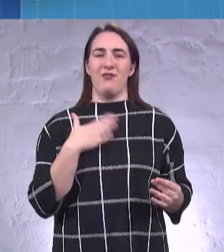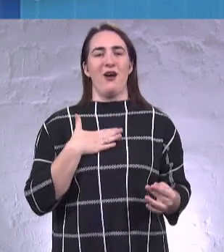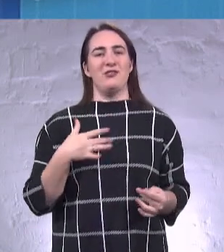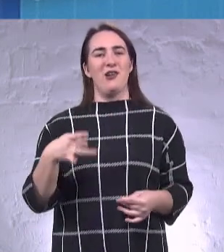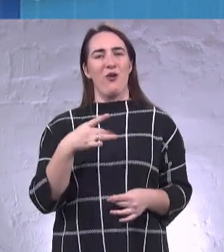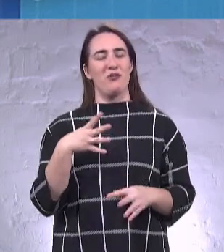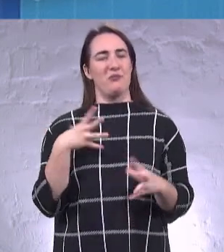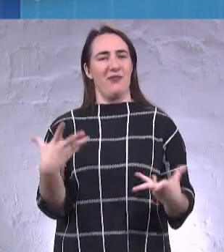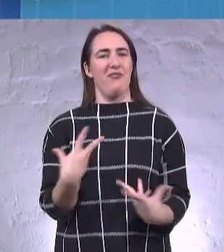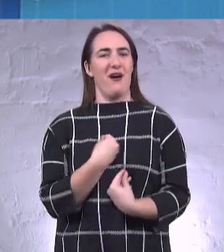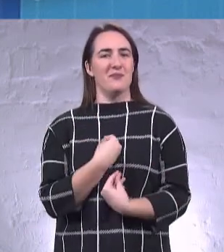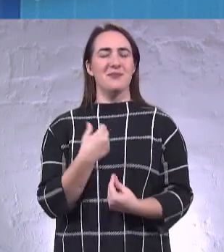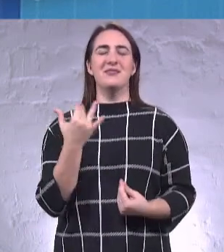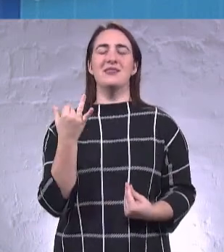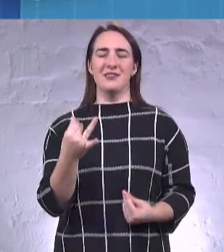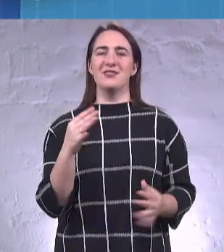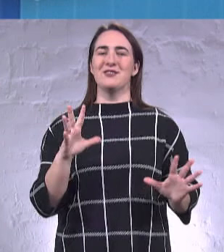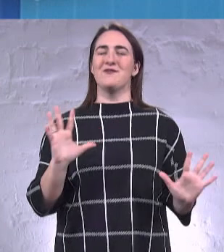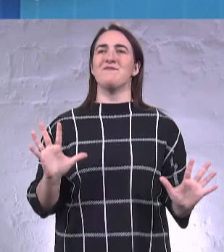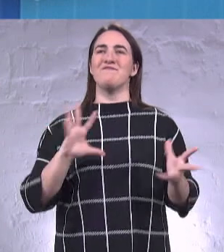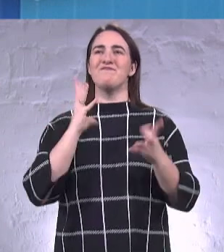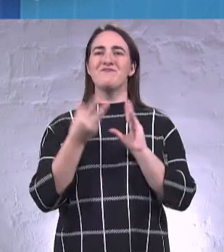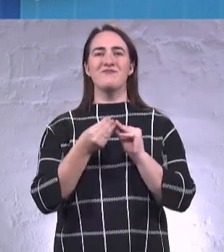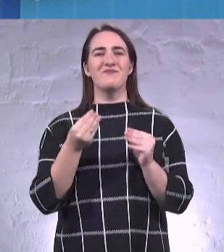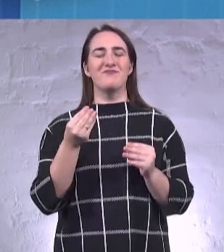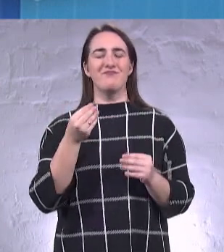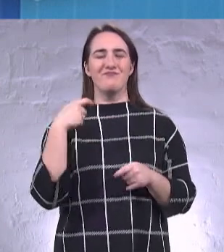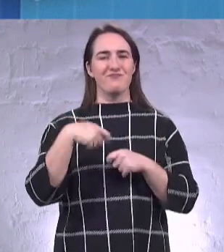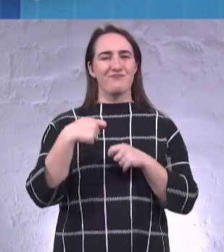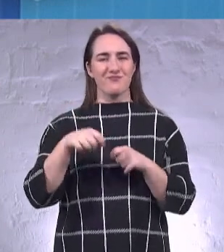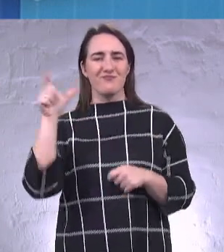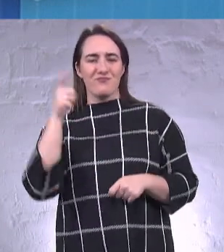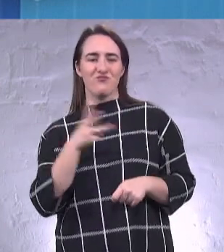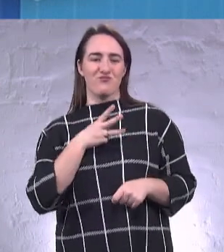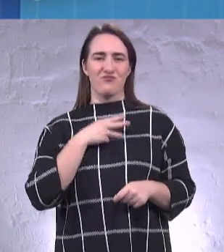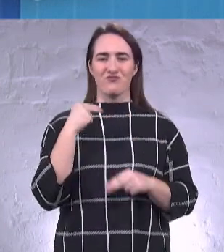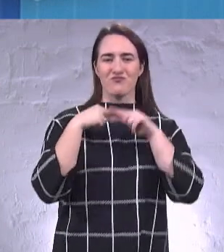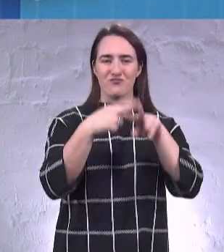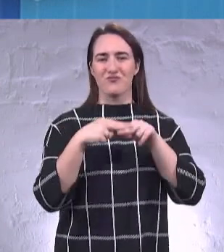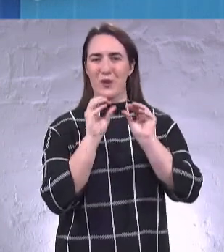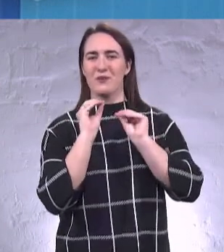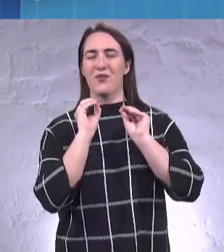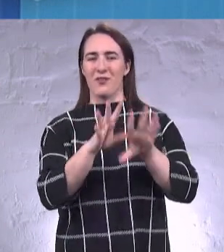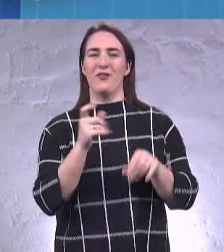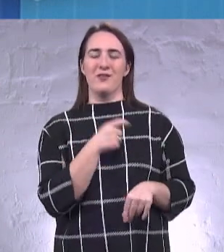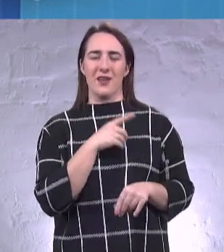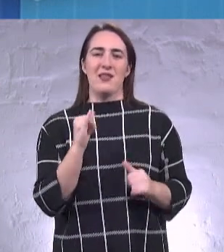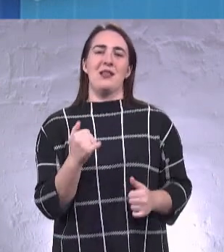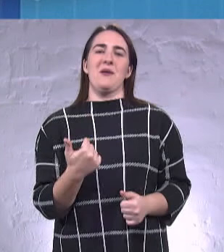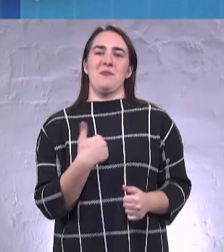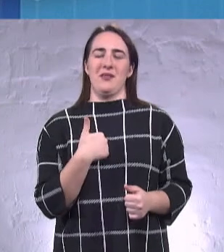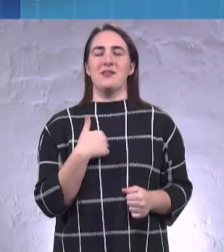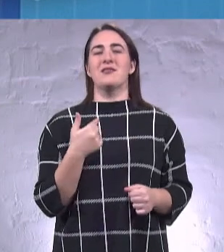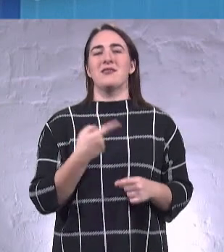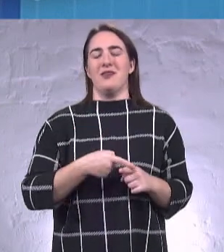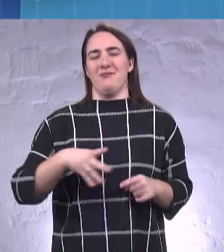і створювало такий привабливий інвестиційний потенціал. Але для мене, як тодішнього